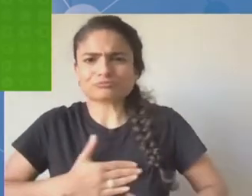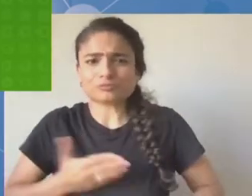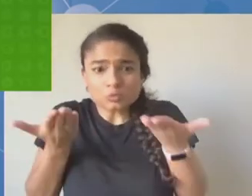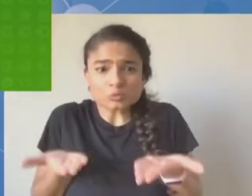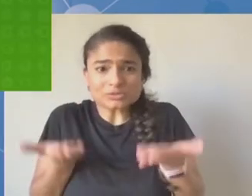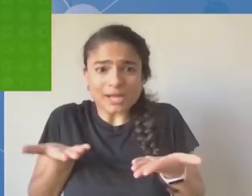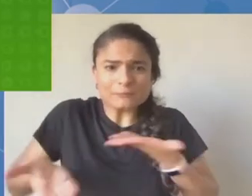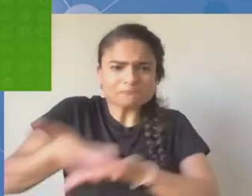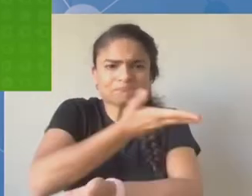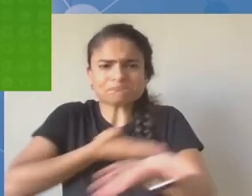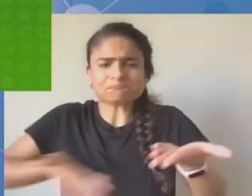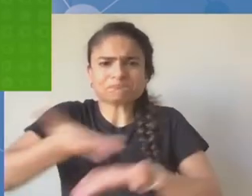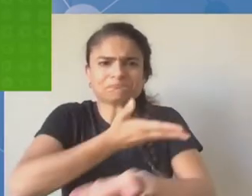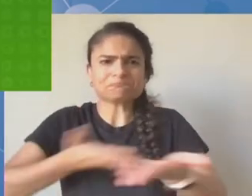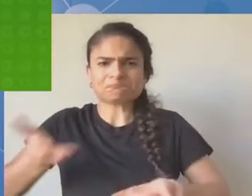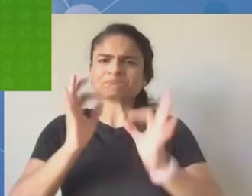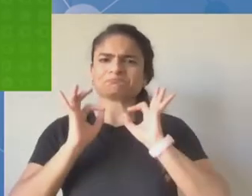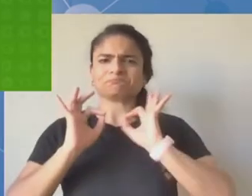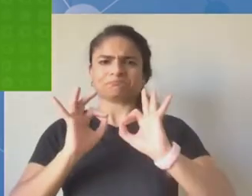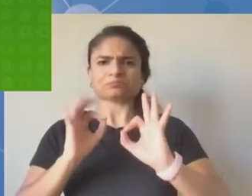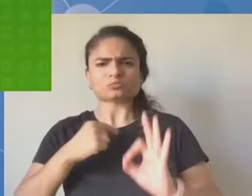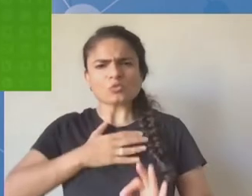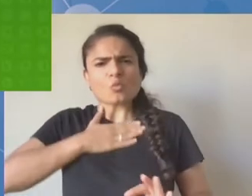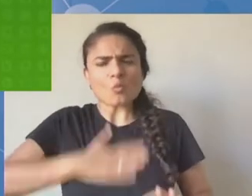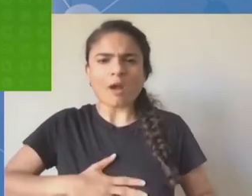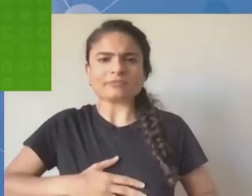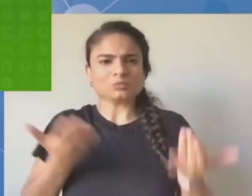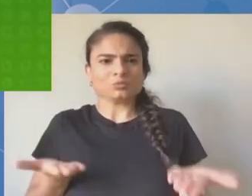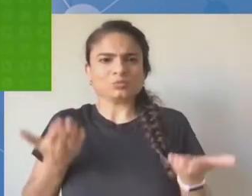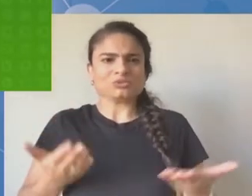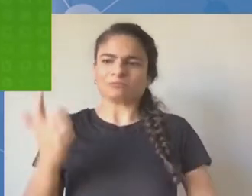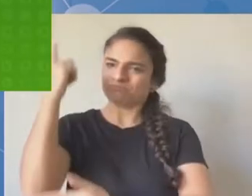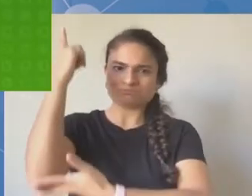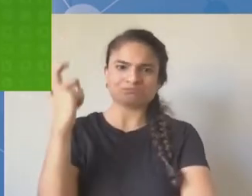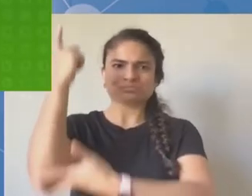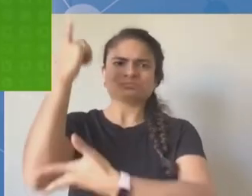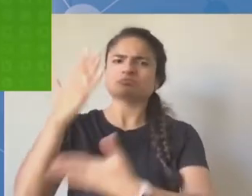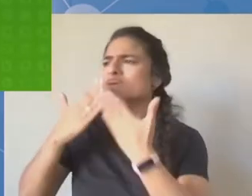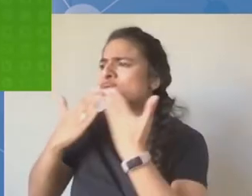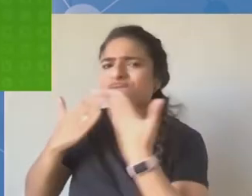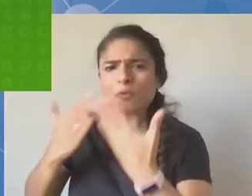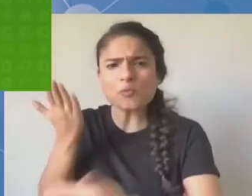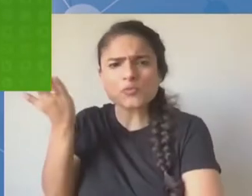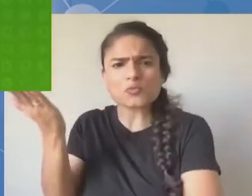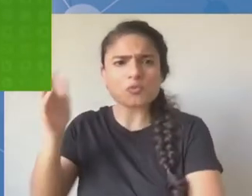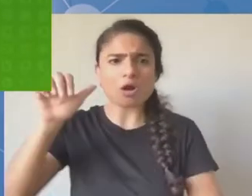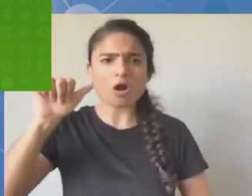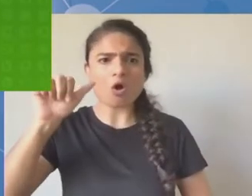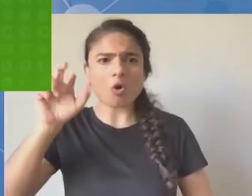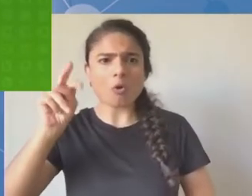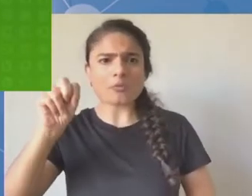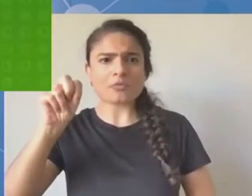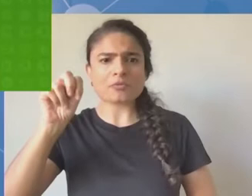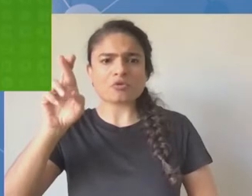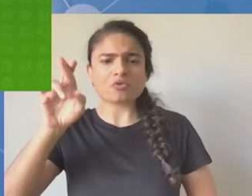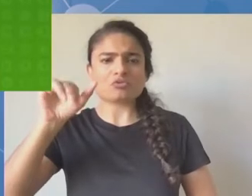za to, jak doskonale kierowała pracami wielostronnej grupy doradczej. Pragnę też podziękować innym, którzy byli zaangażowani w